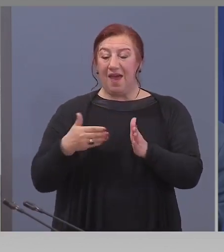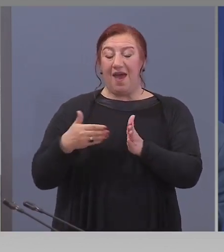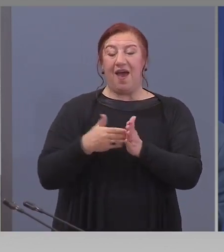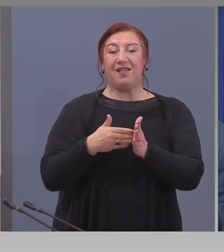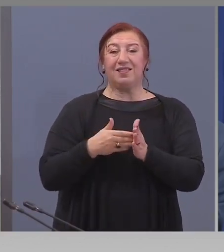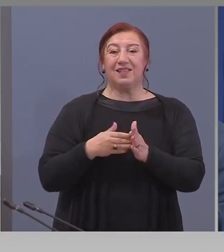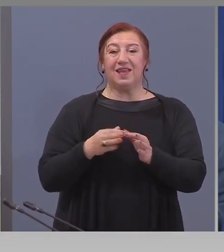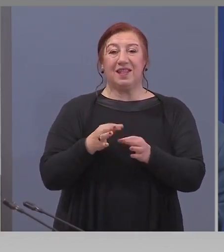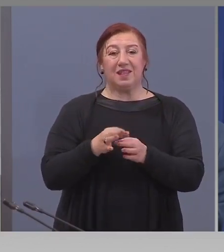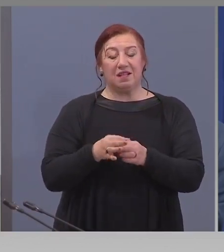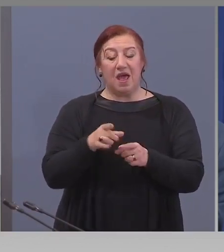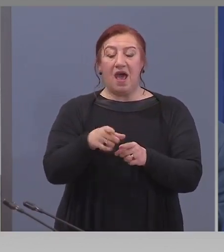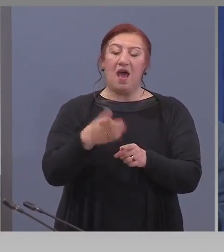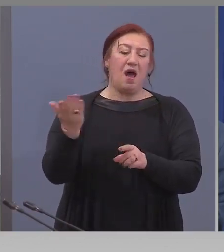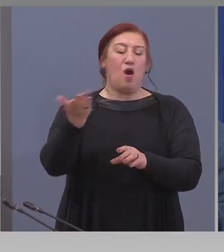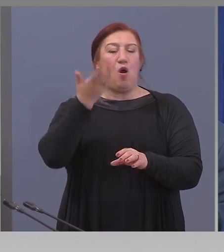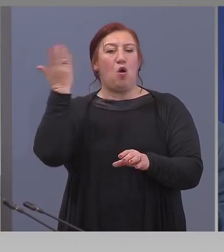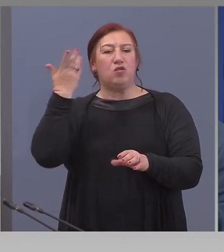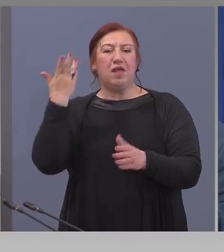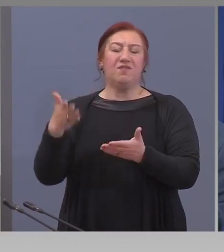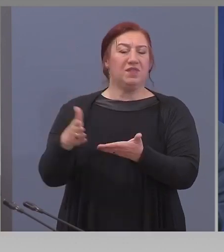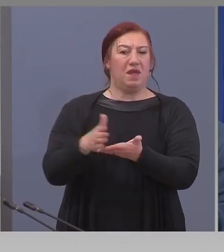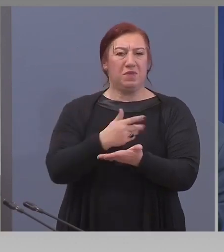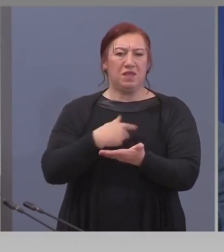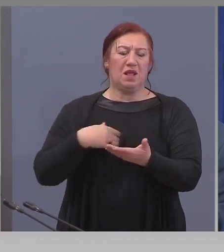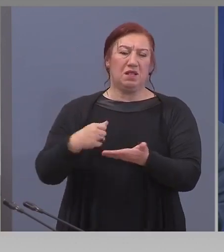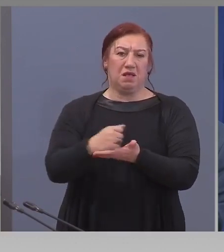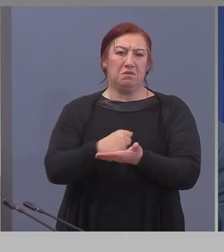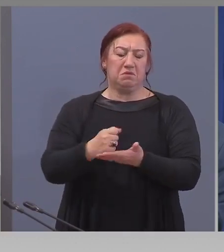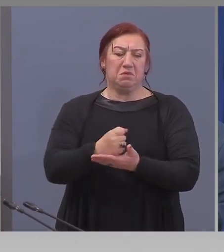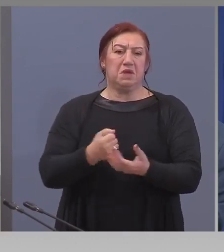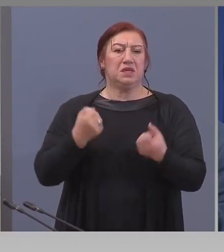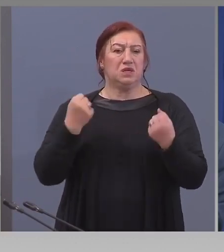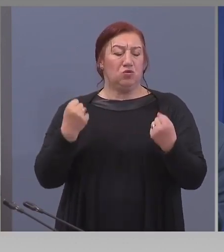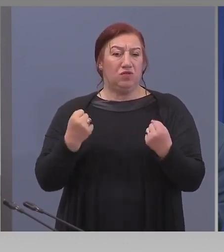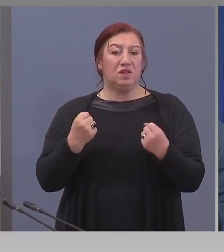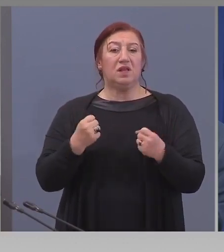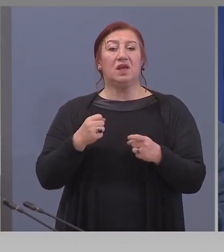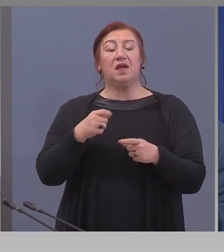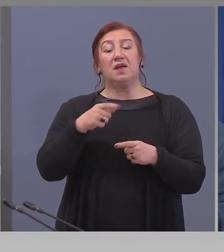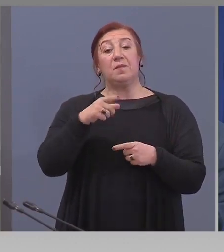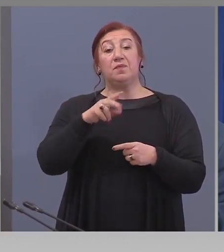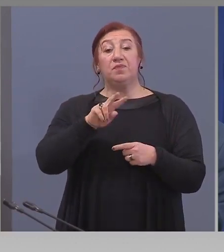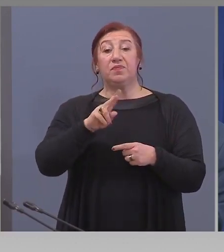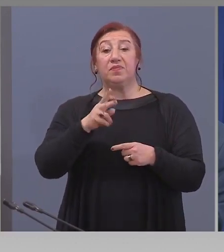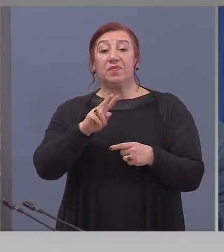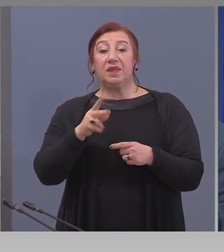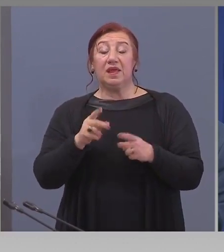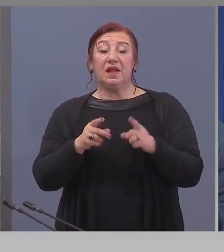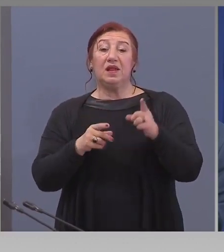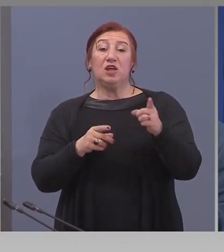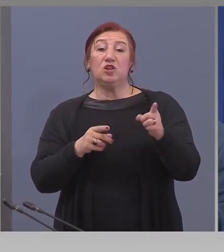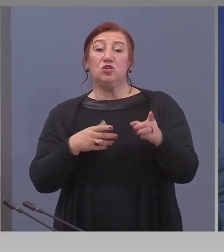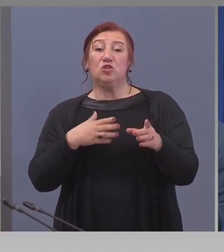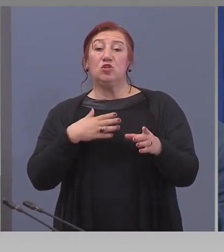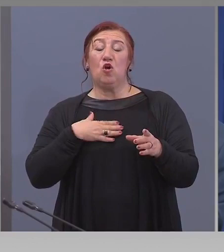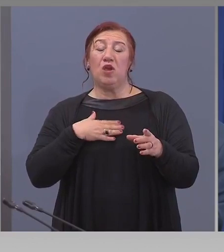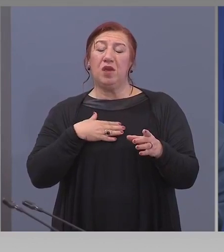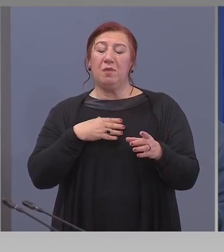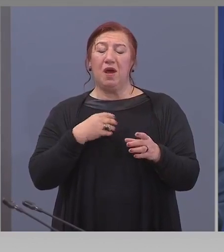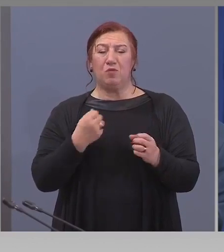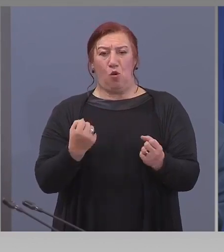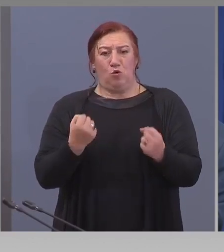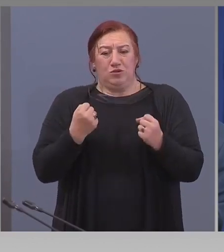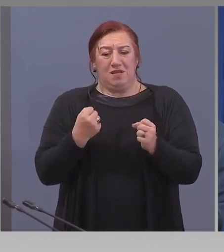е карал отдавна коронавирусната инфекция или ако той има имуноглурени M антитела,